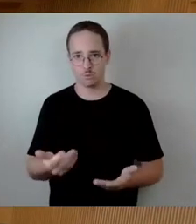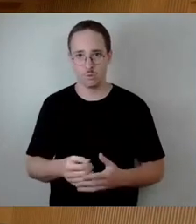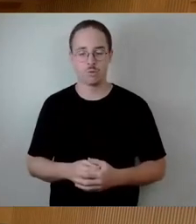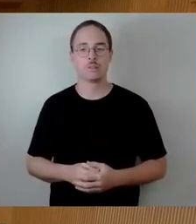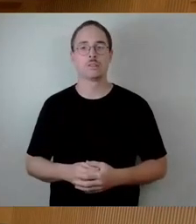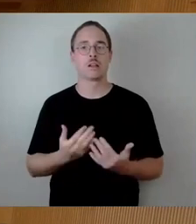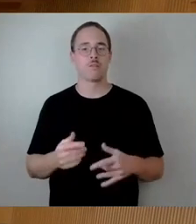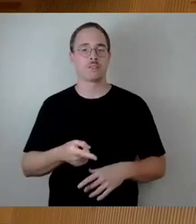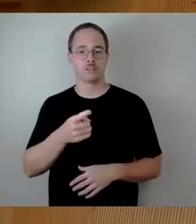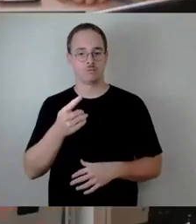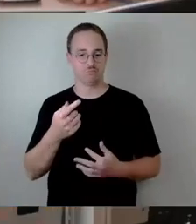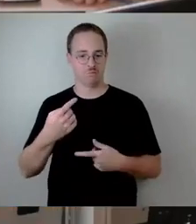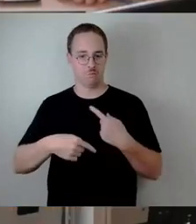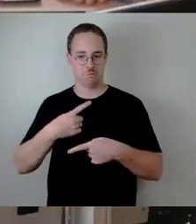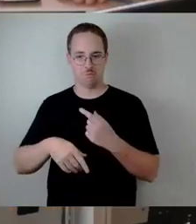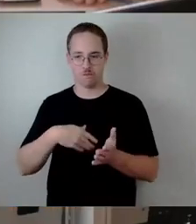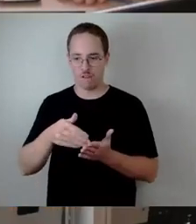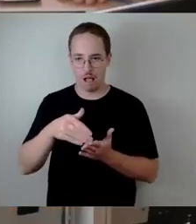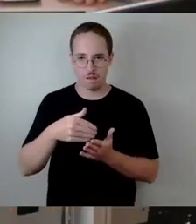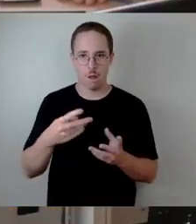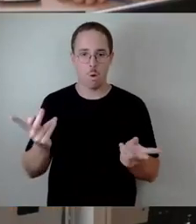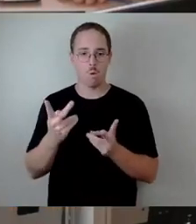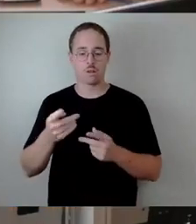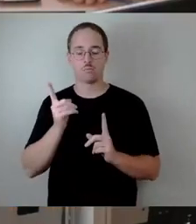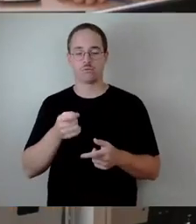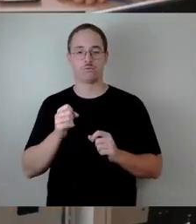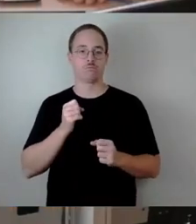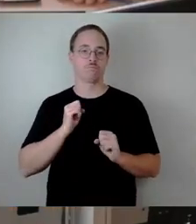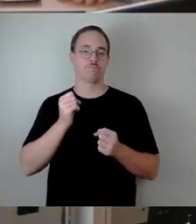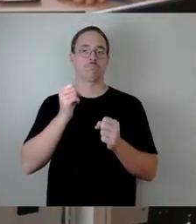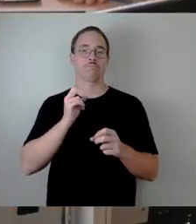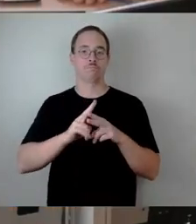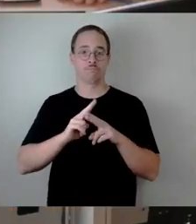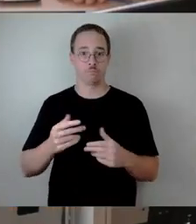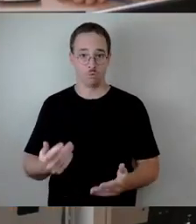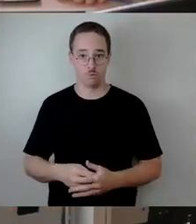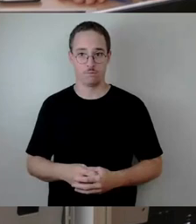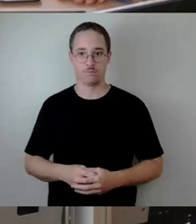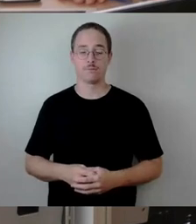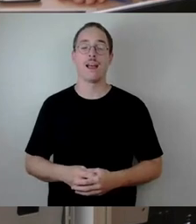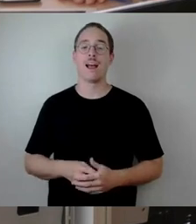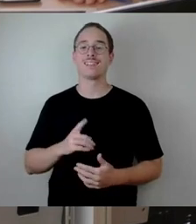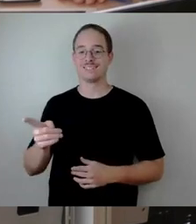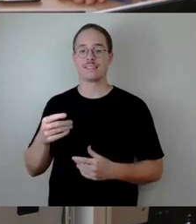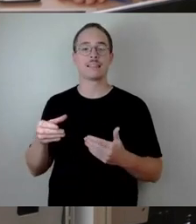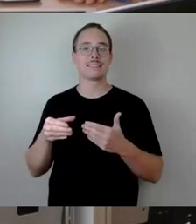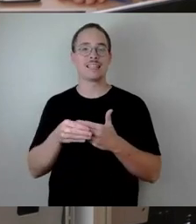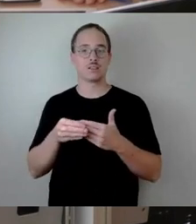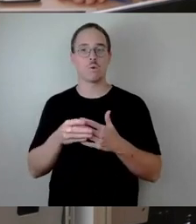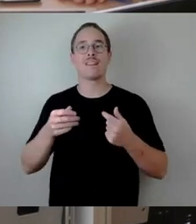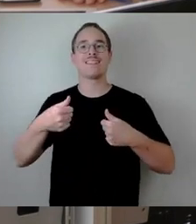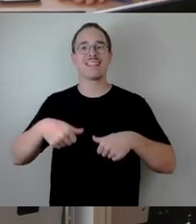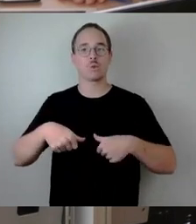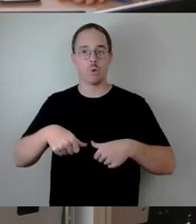Diese Änderungen der Dichtungssachen waren jetzt Bestandteil dieser Ausschreibung. Also hat man seitdem nichts gemacht? Nein,